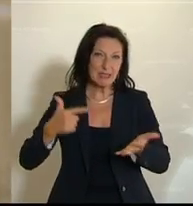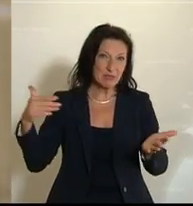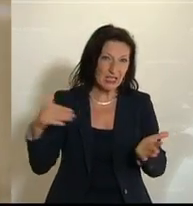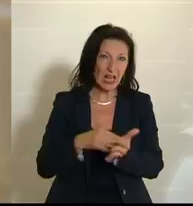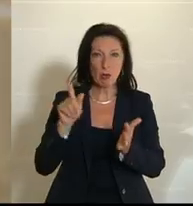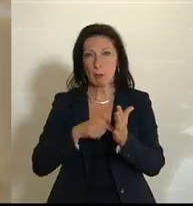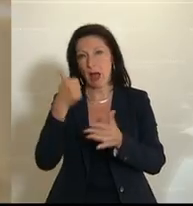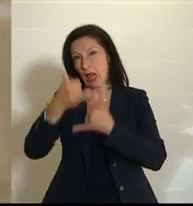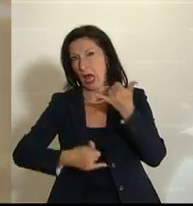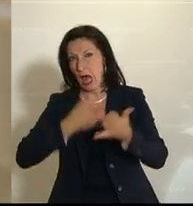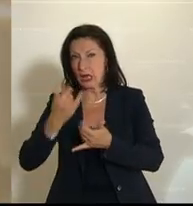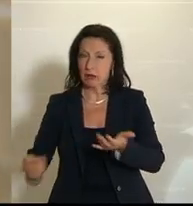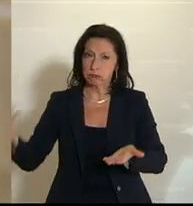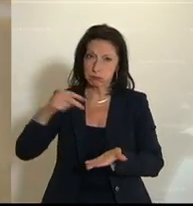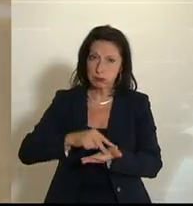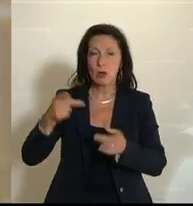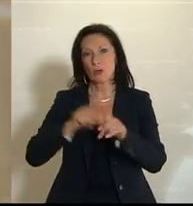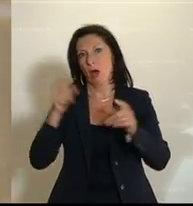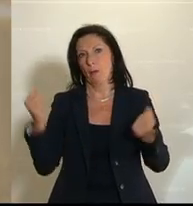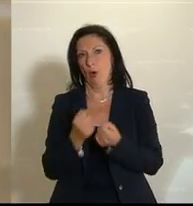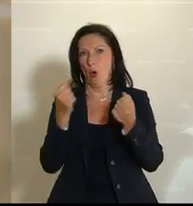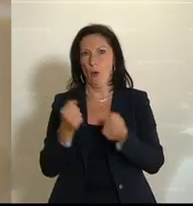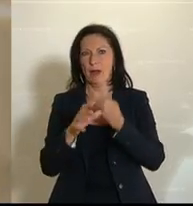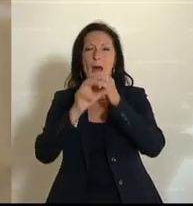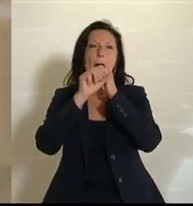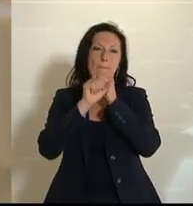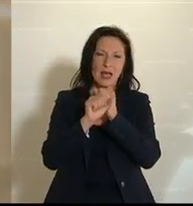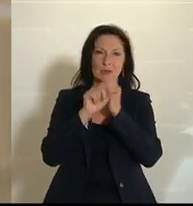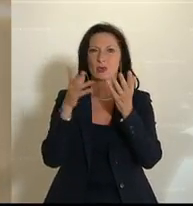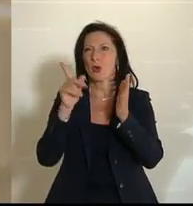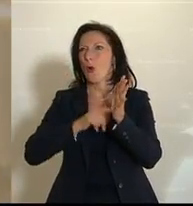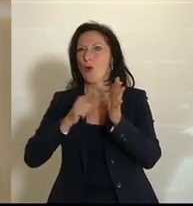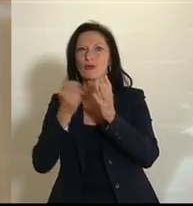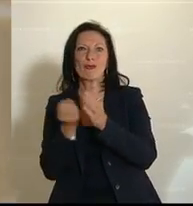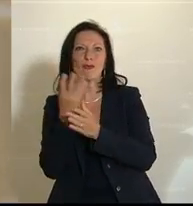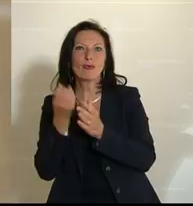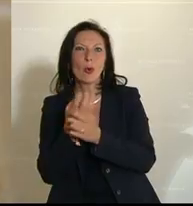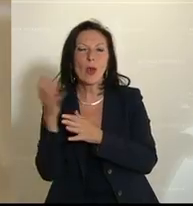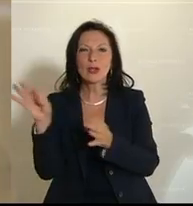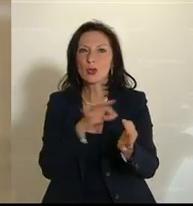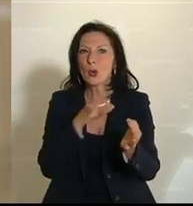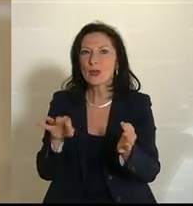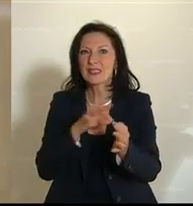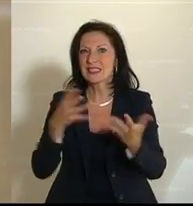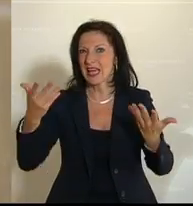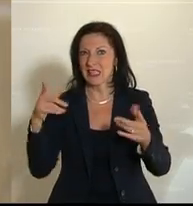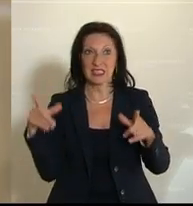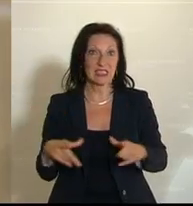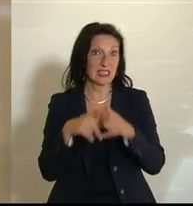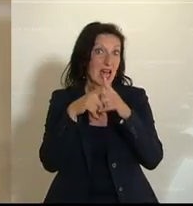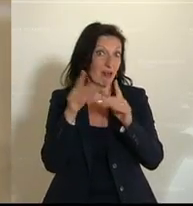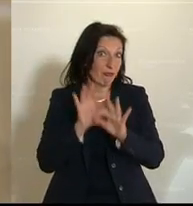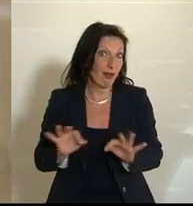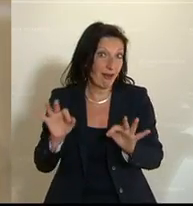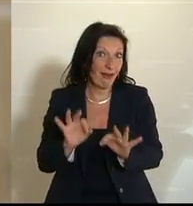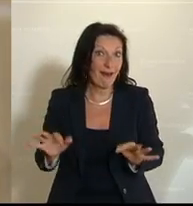pro Jahr, über 100.000 Proben. Ja, Blasmusik hört man bei Frühlingskonzerten, Kurkonzerten, bei kirchlichen, gesellschaftlichen Festen,